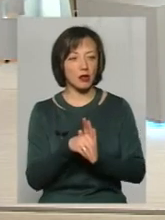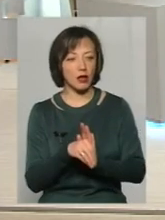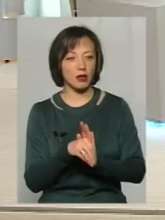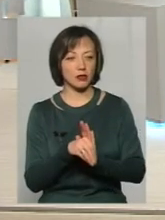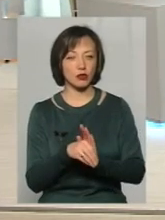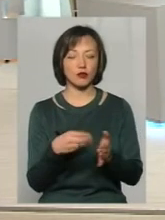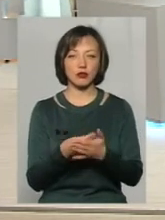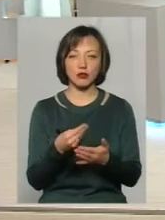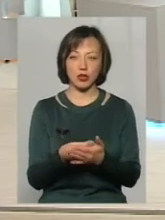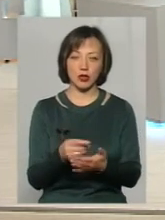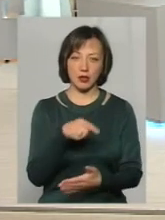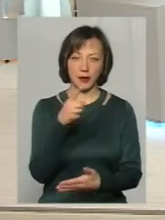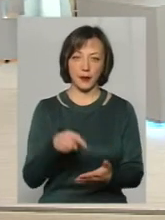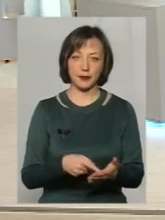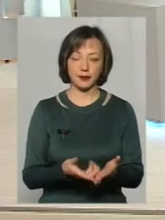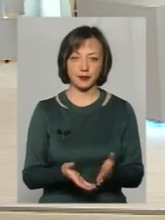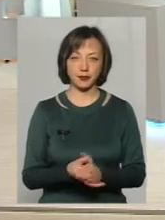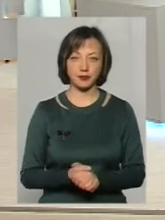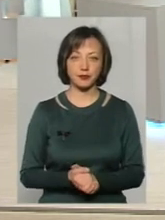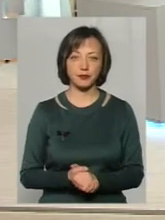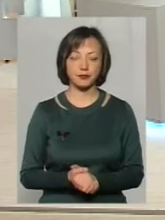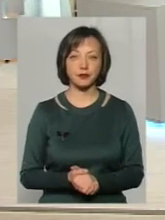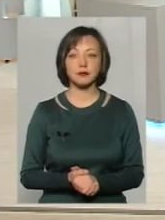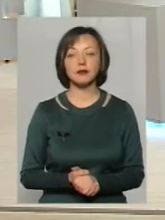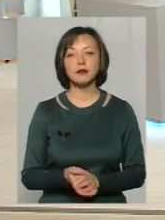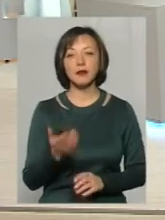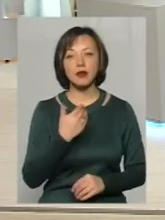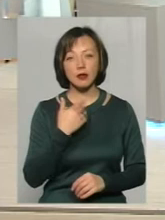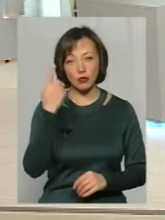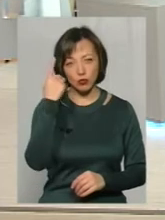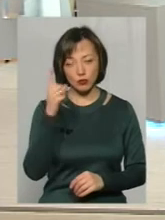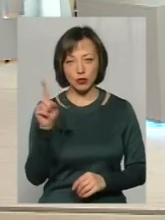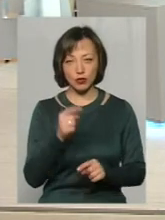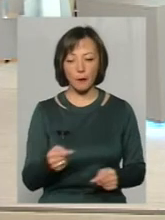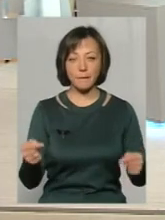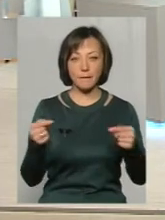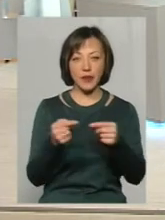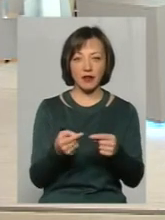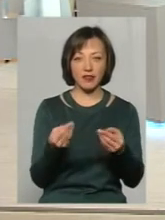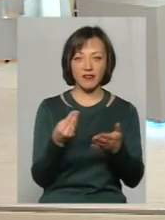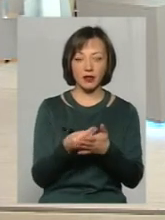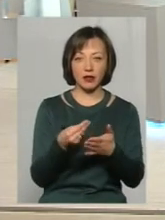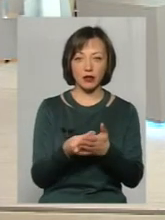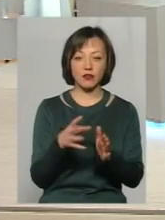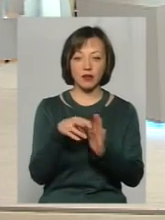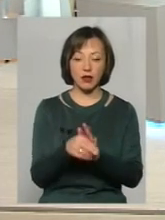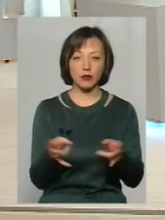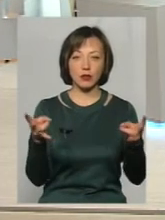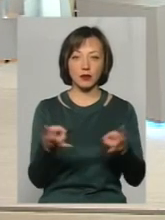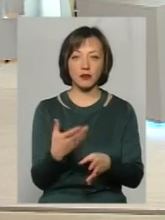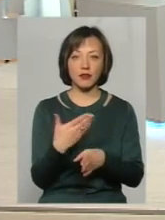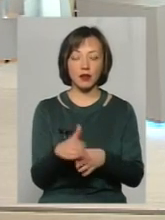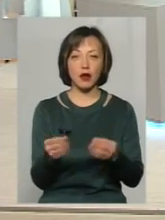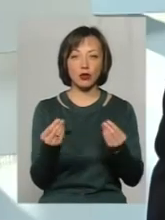в бюджеті? Я думаю, що певних фінансових вкладень потрібно буде виділяти кошти, для того, щоб